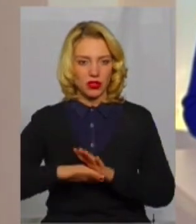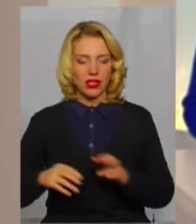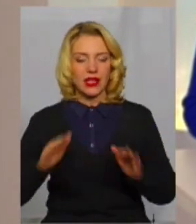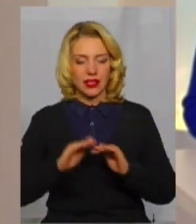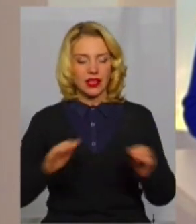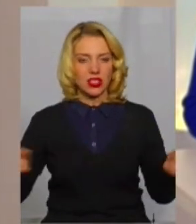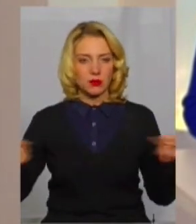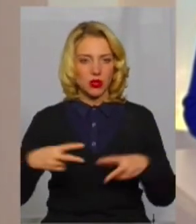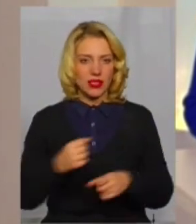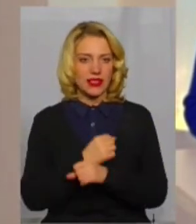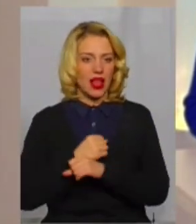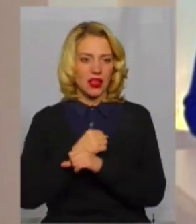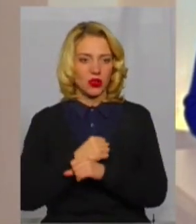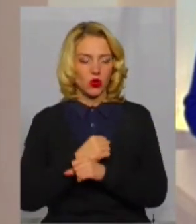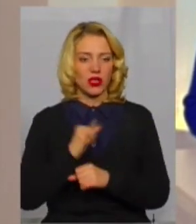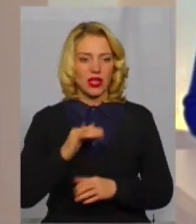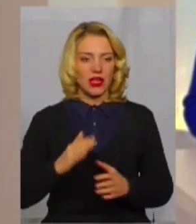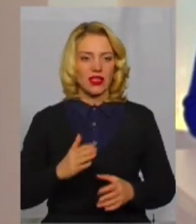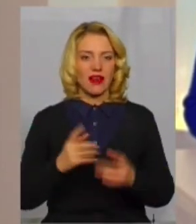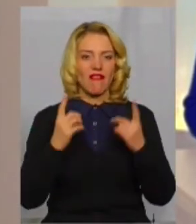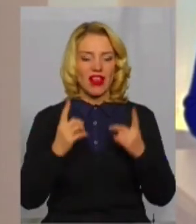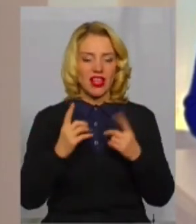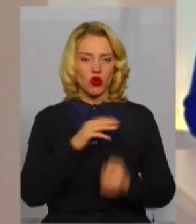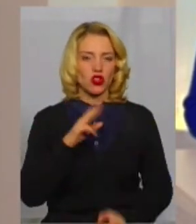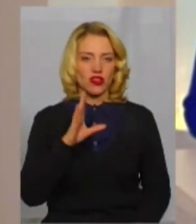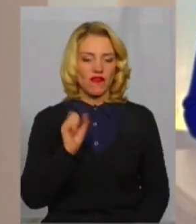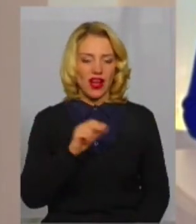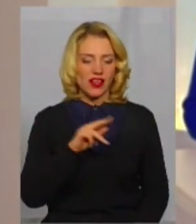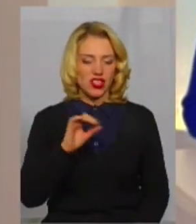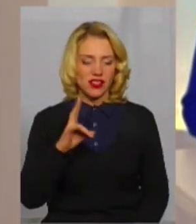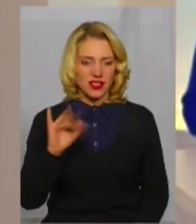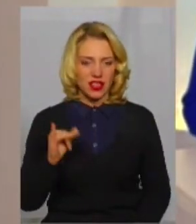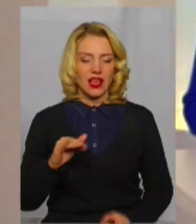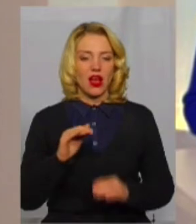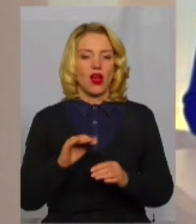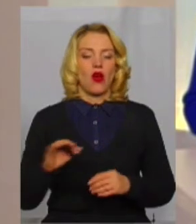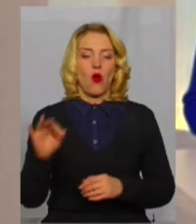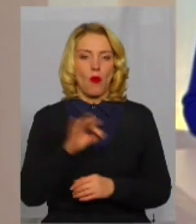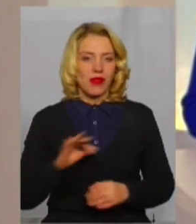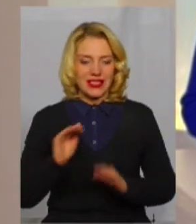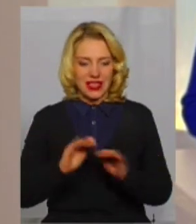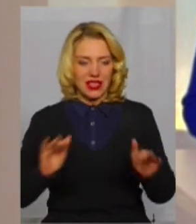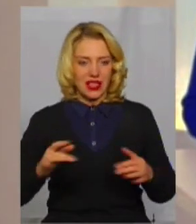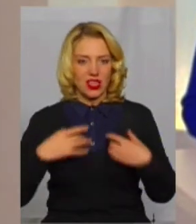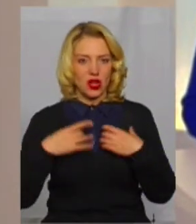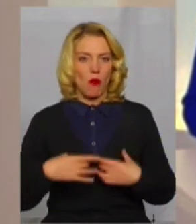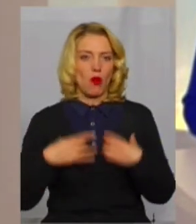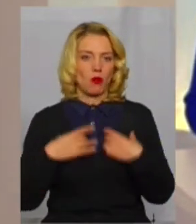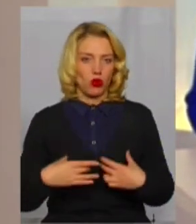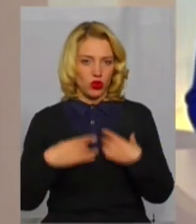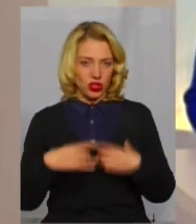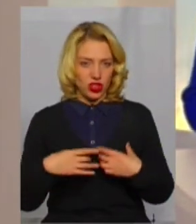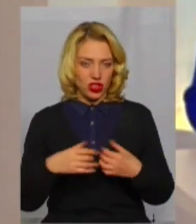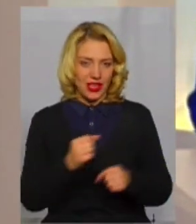спеціалізований санаторій та Великожванчицький обласний дитячий пульмонологічний санаторій.